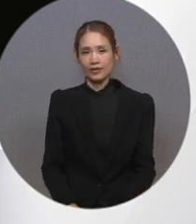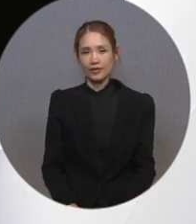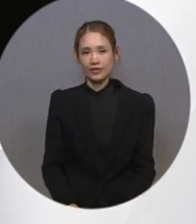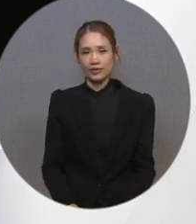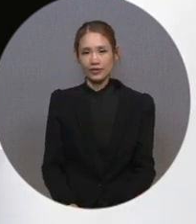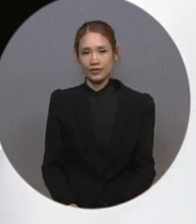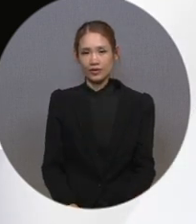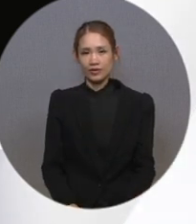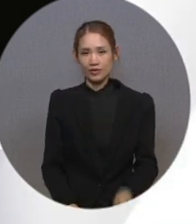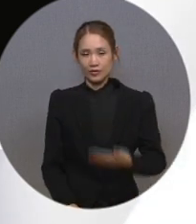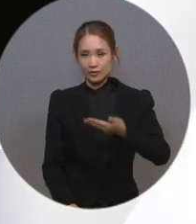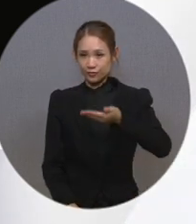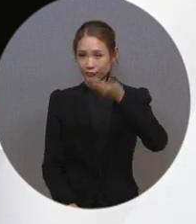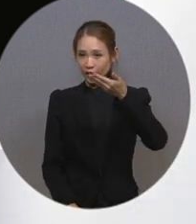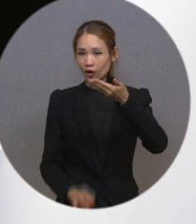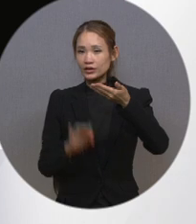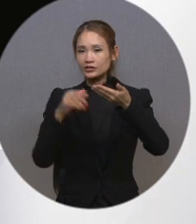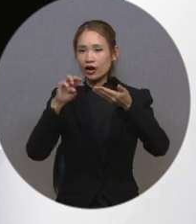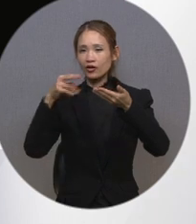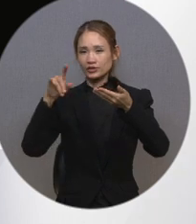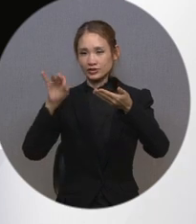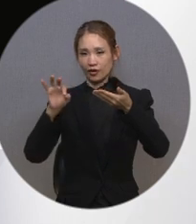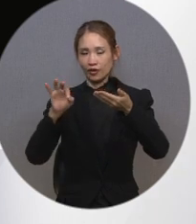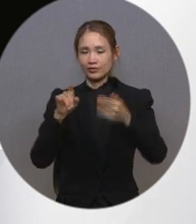상단 설정 메뉴에 진입합니다.